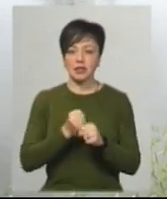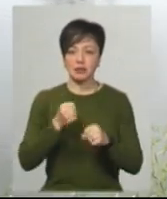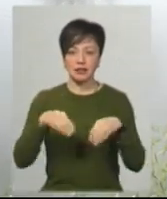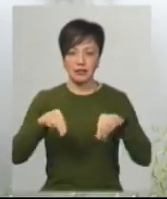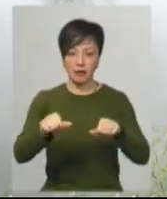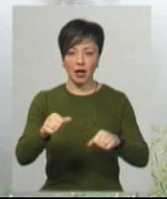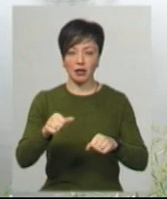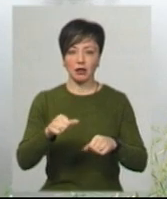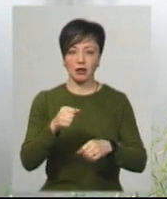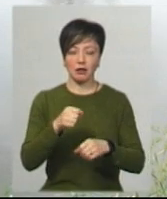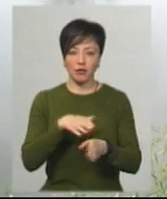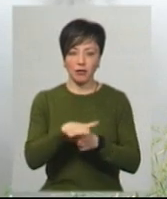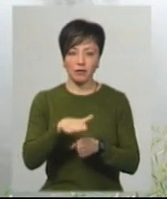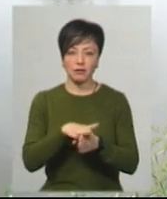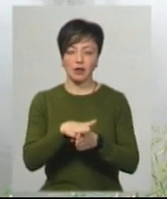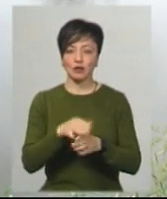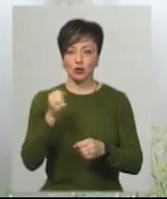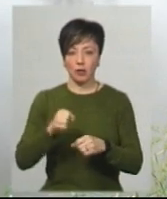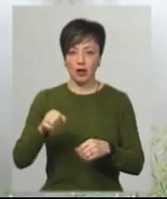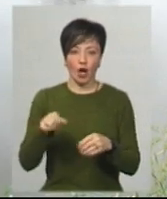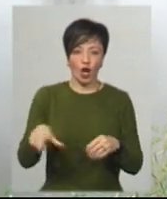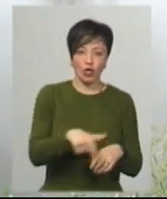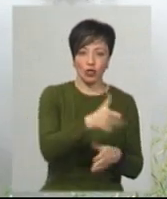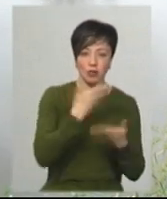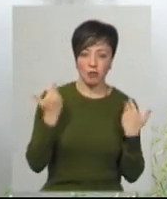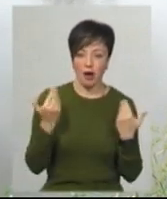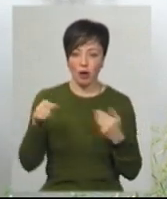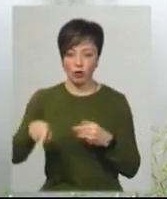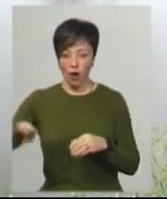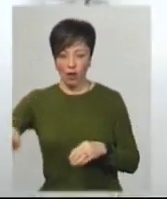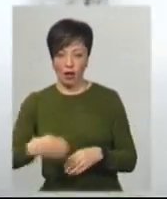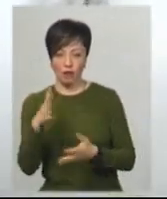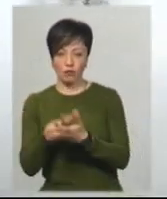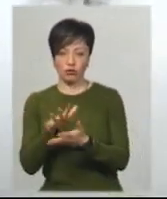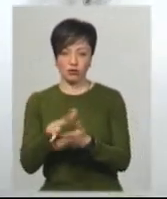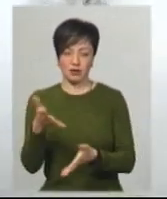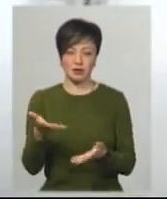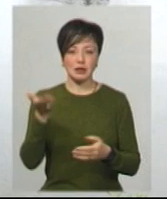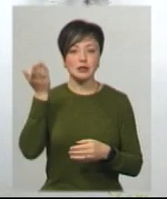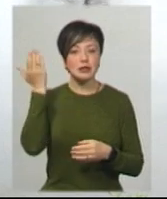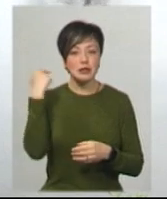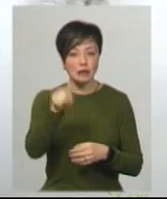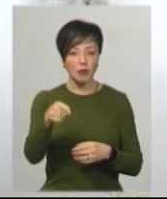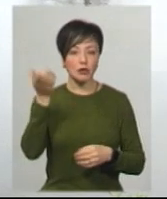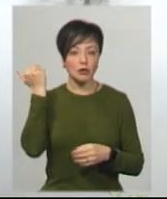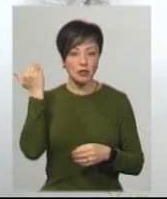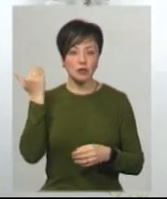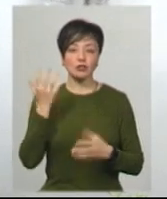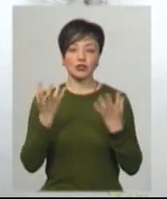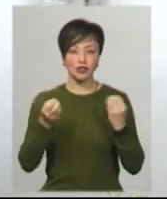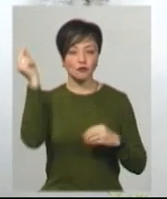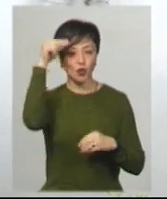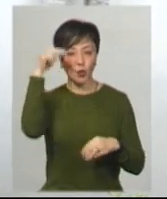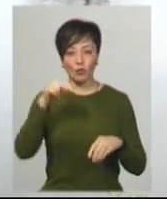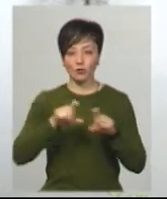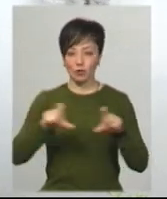провели, зробили той канал. І так, ні річки нема, і той канал вже брудний. Там колись, ми ще навчалися в